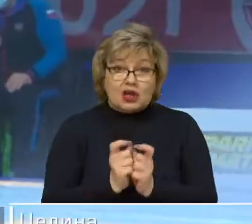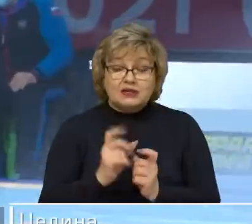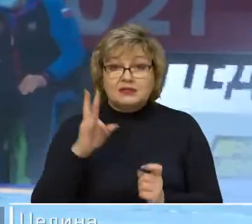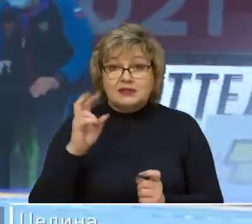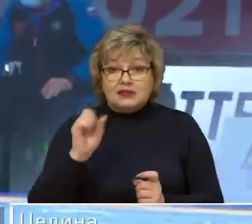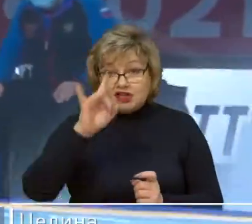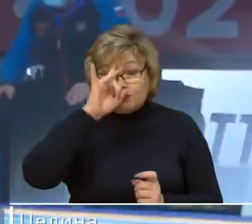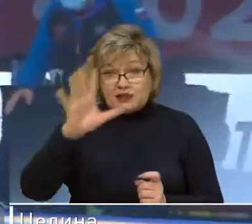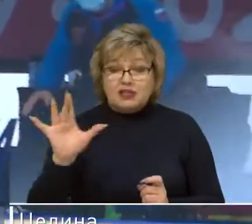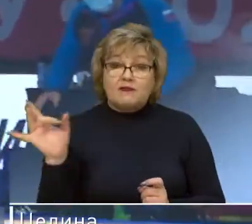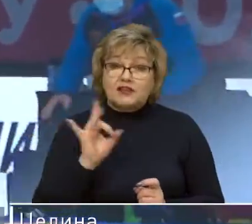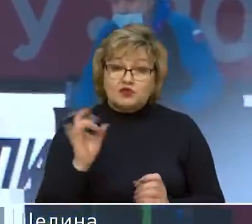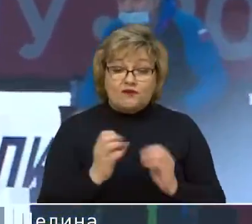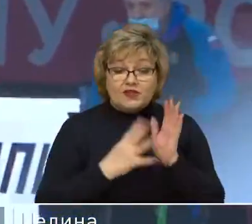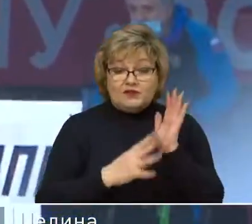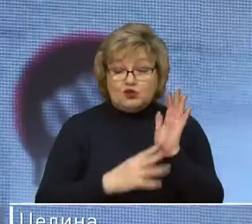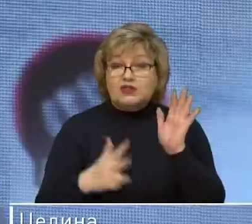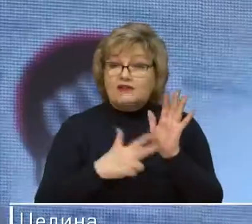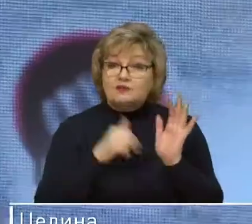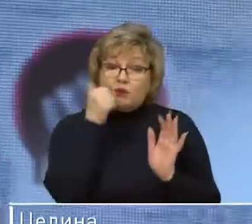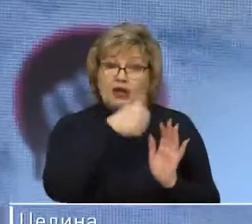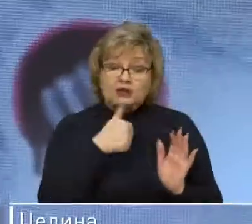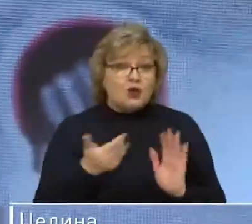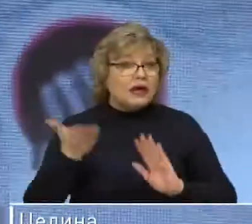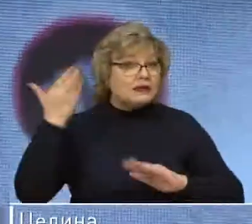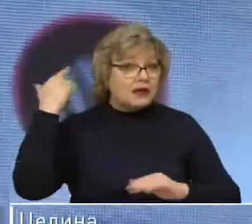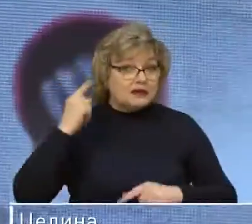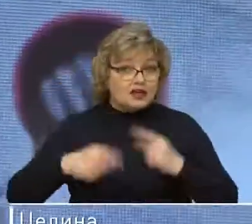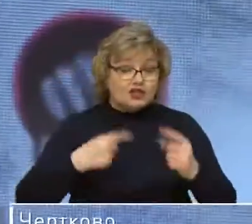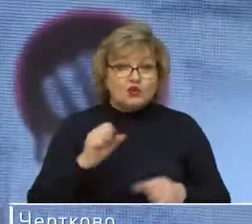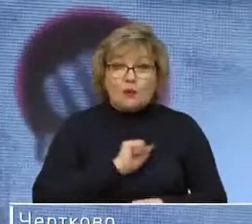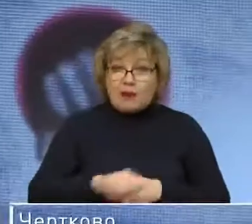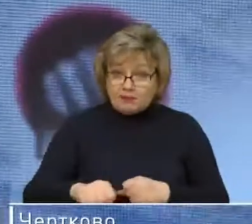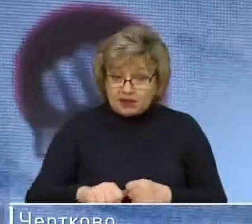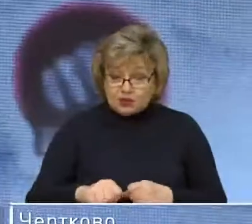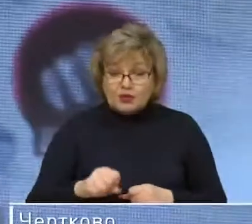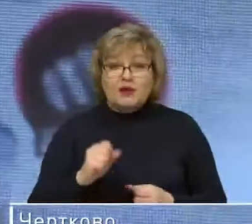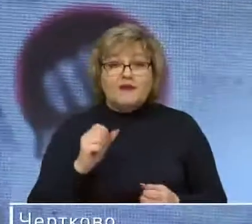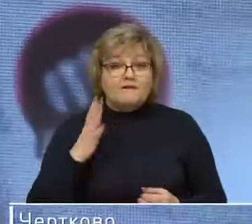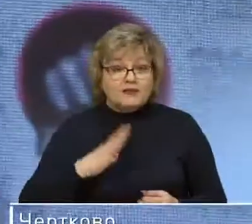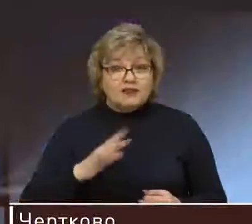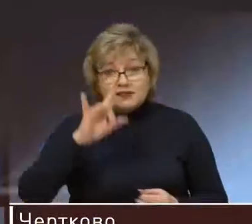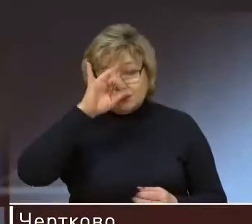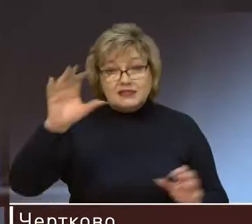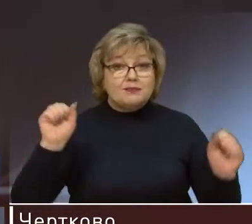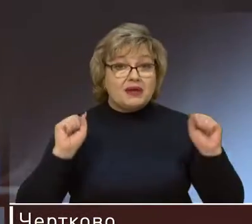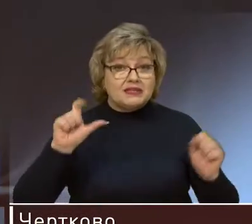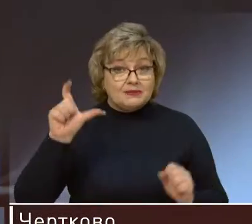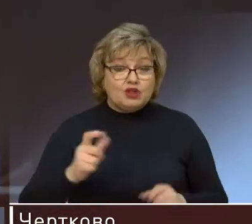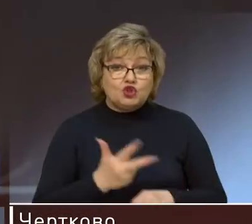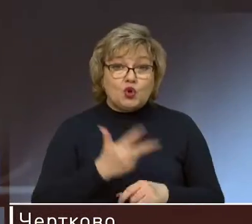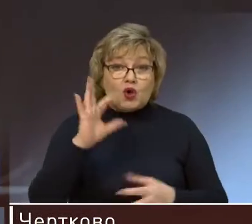национальном чемпионате в Ростове в 98-м году. Тогда очередную победу на Донском ковре одержал легендарный спортсмен,